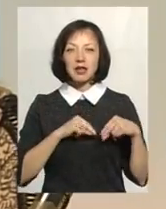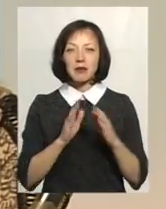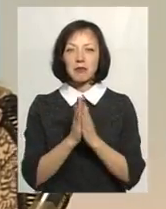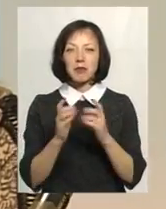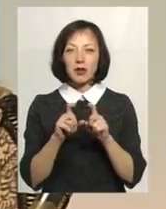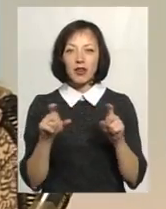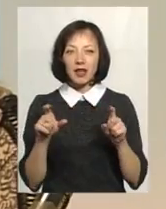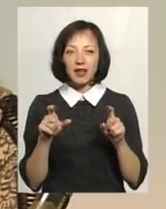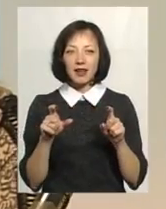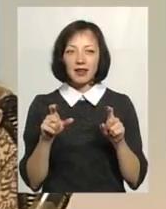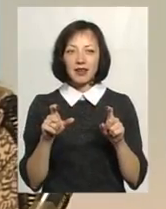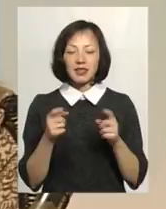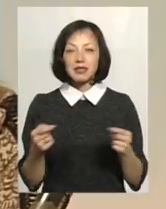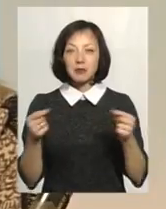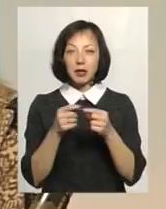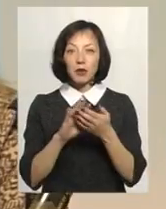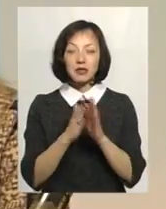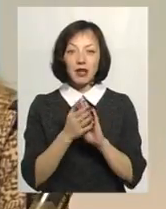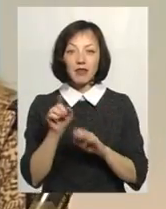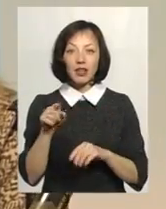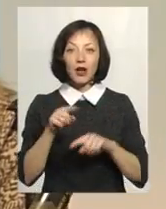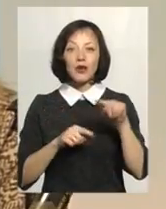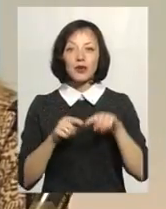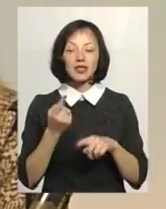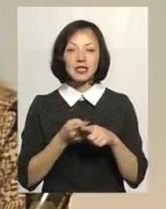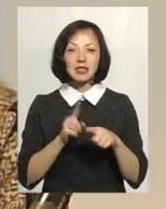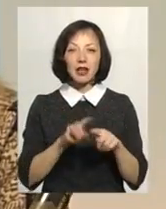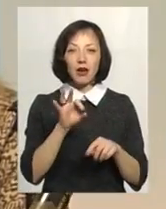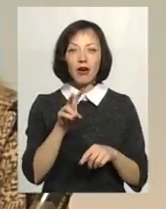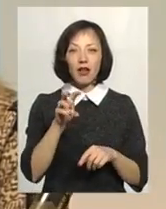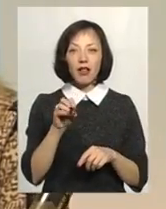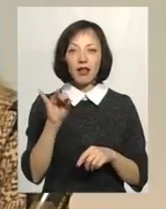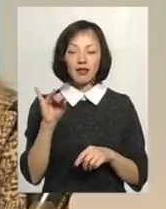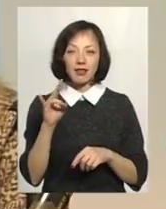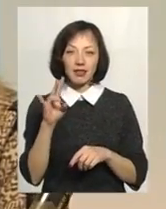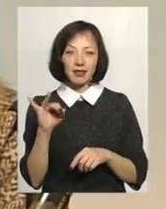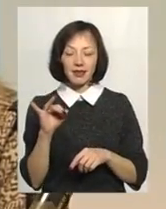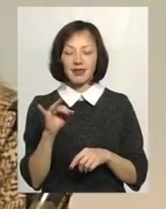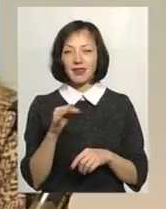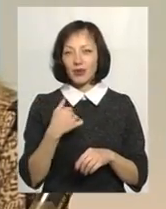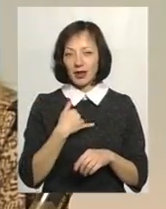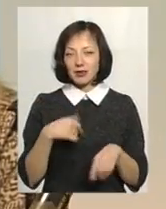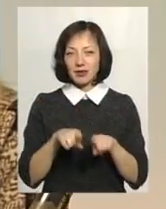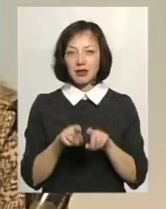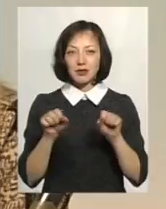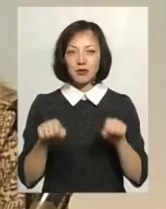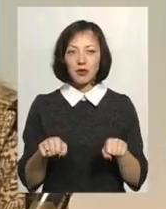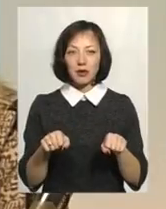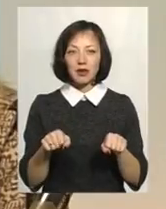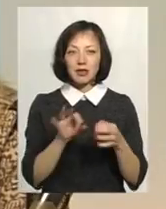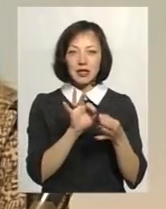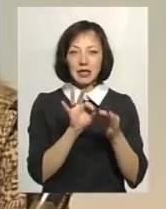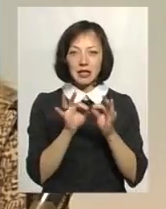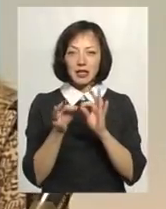так, якось збіг обставин, що вона родичка цієї Олени Тиш. Тому у нас була така змога, якомога